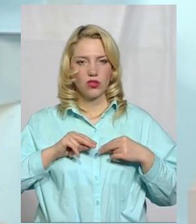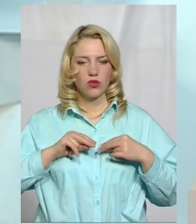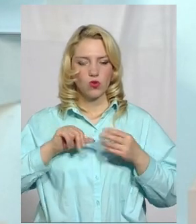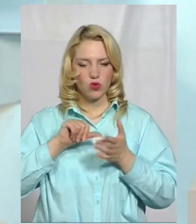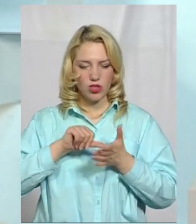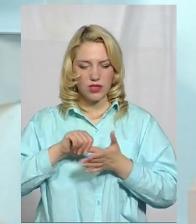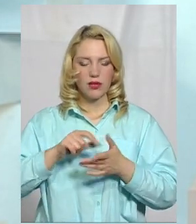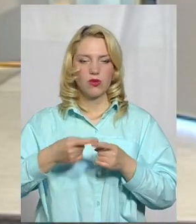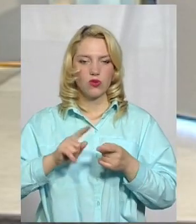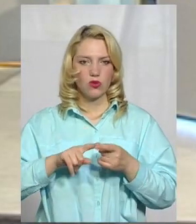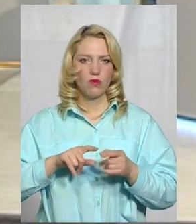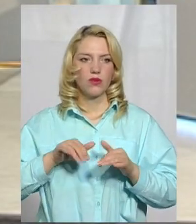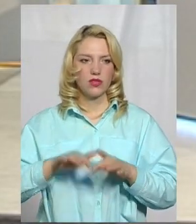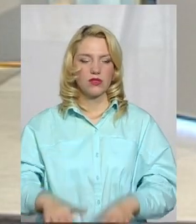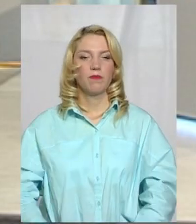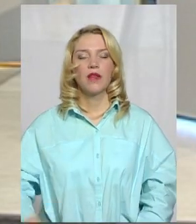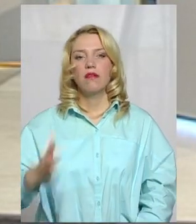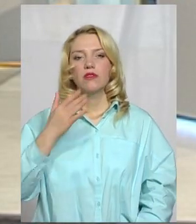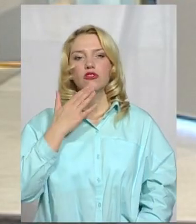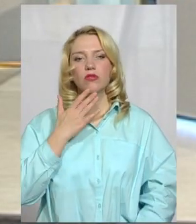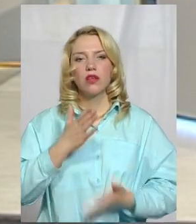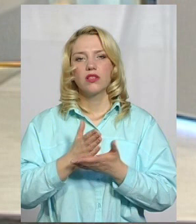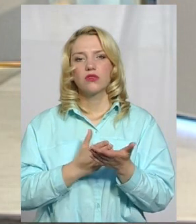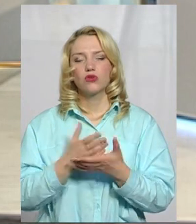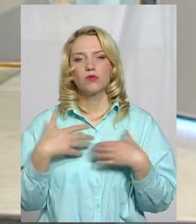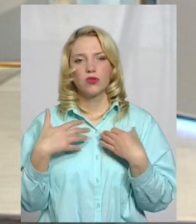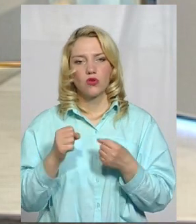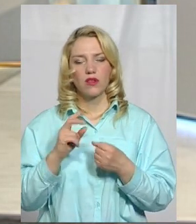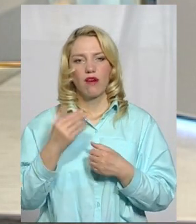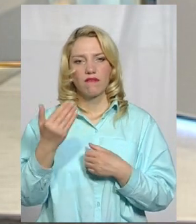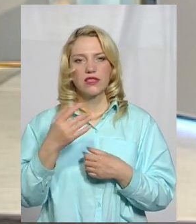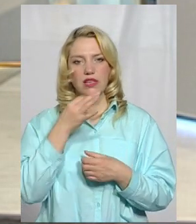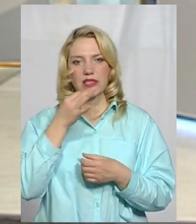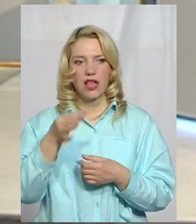цього процесу. Національна служба здоров'я, як ви сказали,